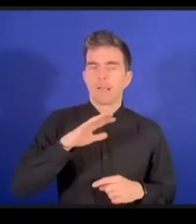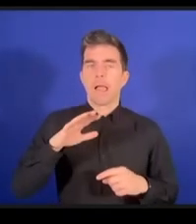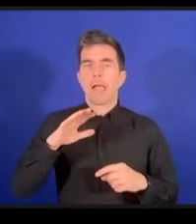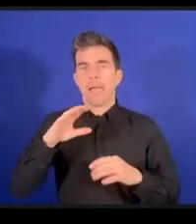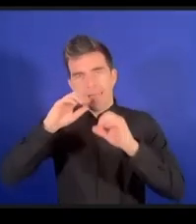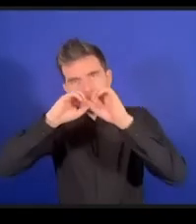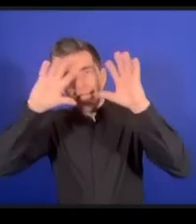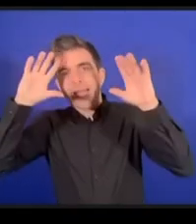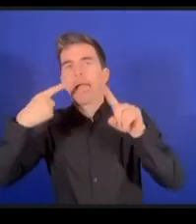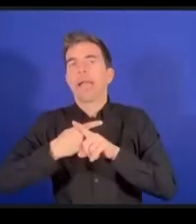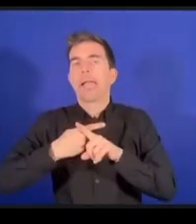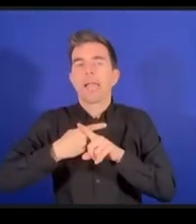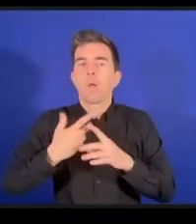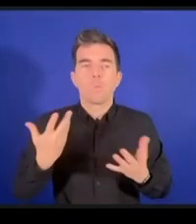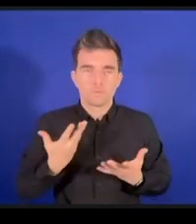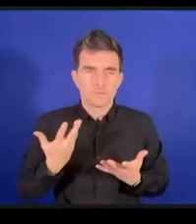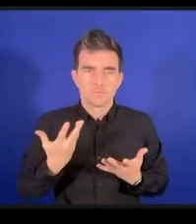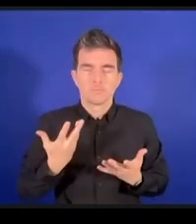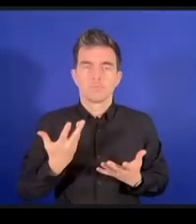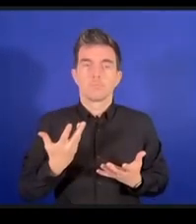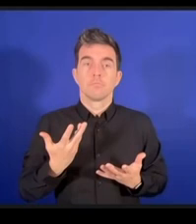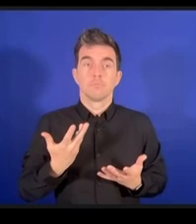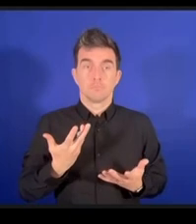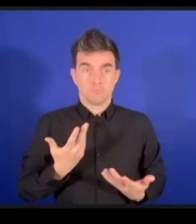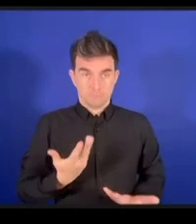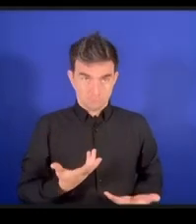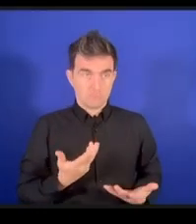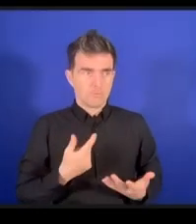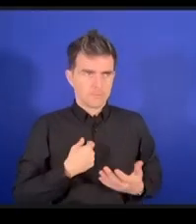アクセサビリティに対しての作業というのは